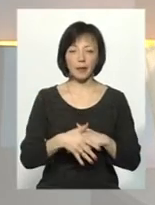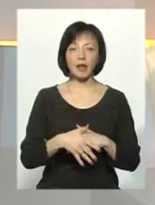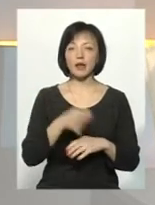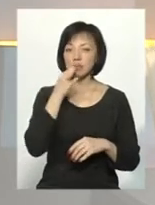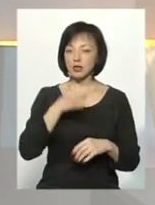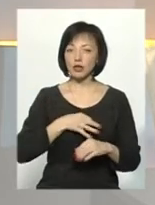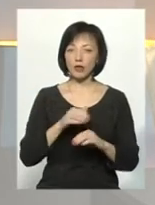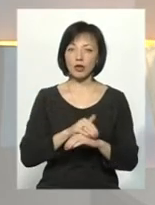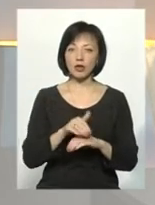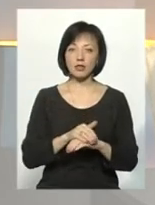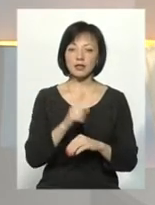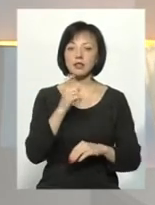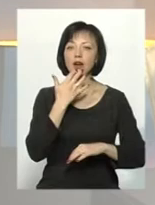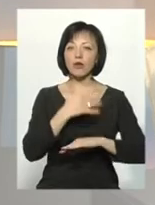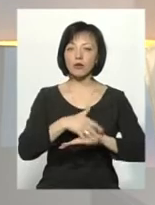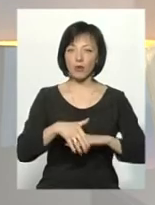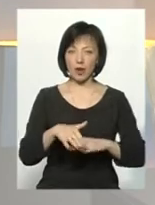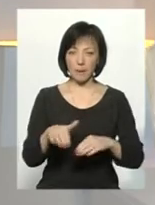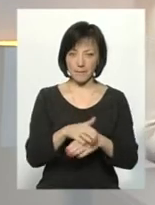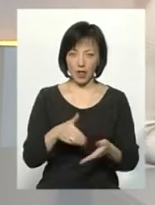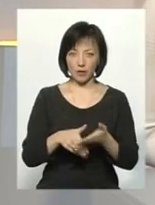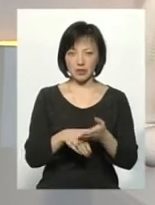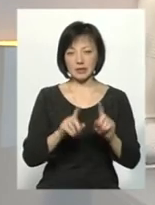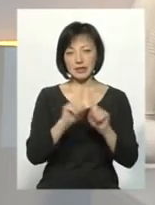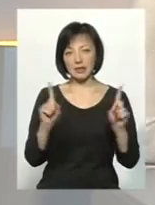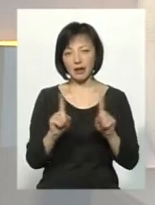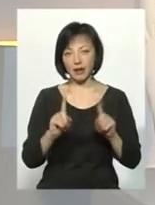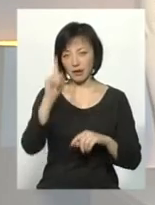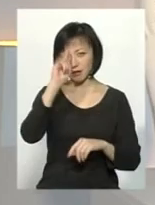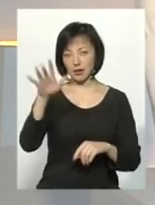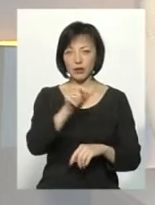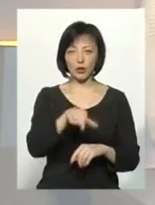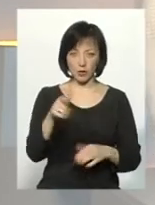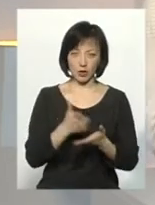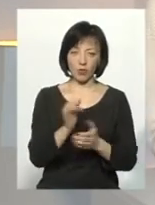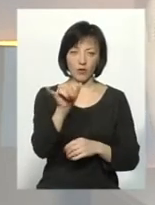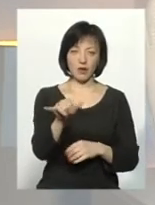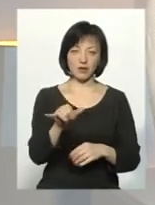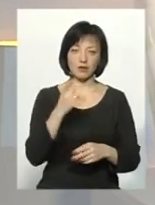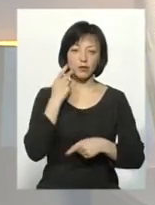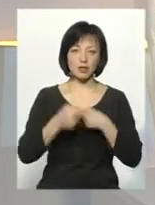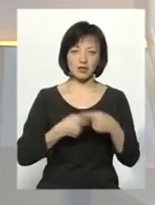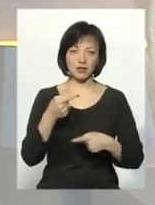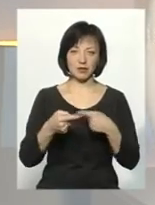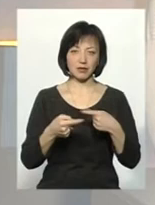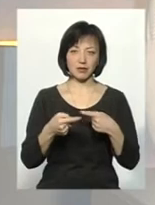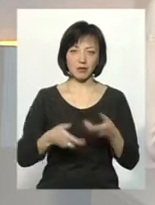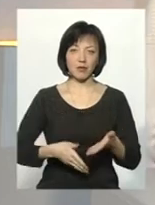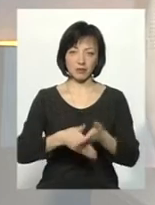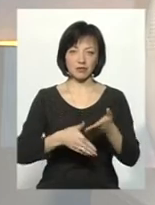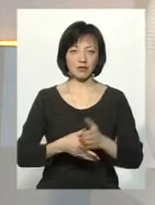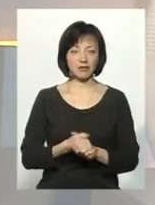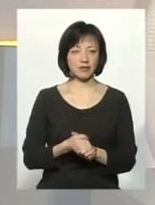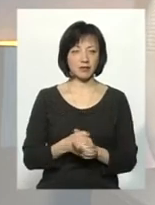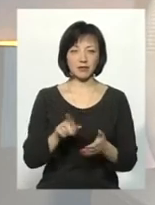Скажіть, будь ласка, закордонні благодійники чи зірки та знатні люди, якісь є постійними у вашому